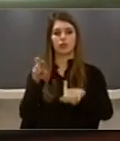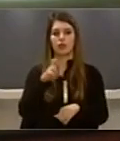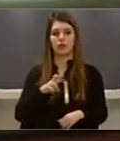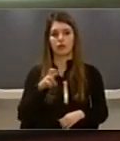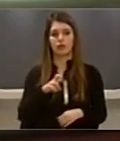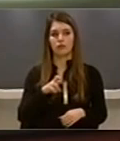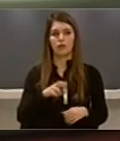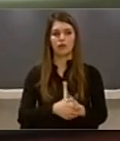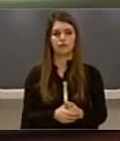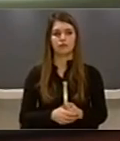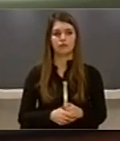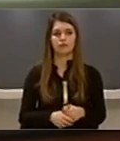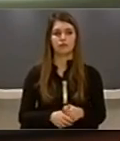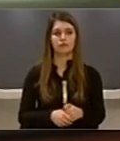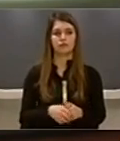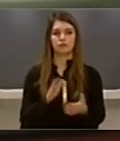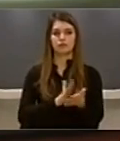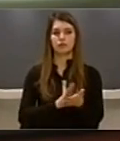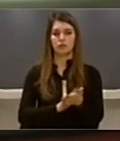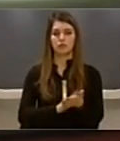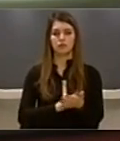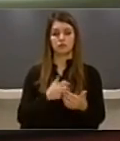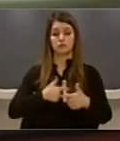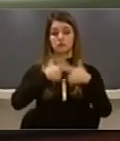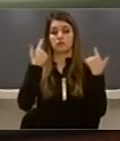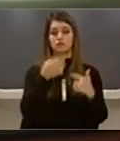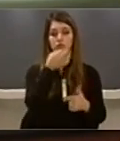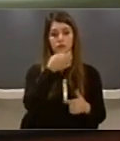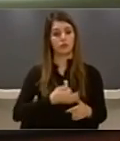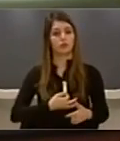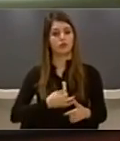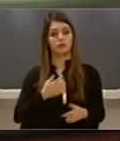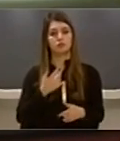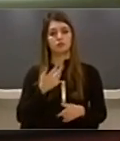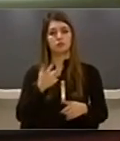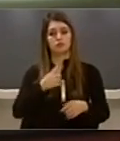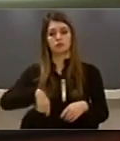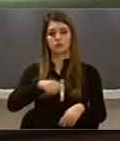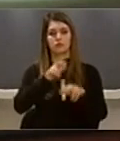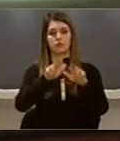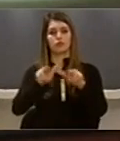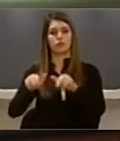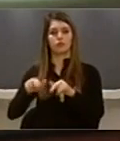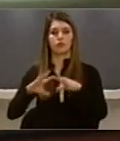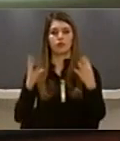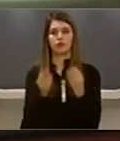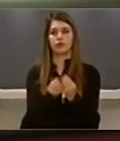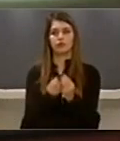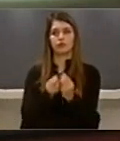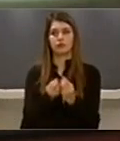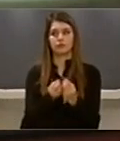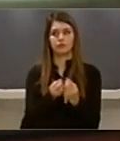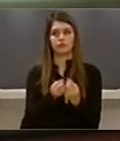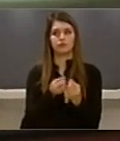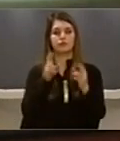Nëse jashtrojnë vetës këtë pytje Me sigurisë të gjithë ne Në këtë odisea dhe